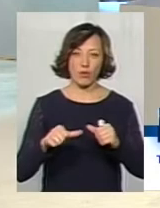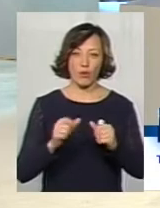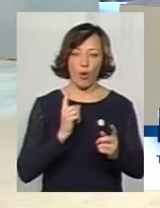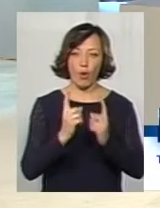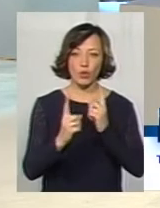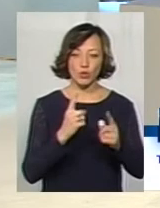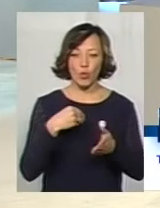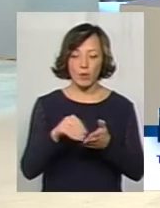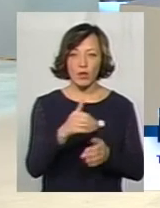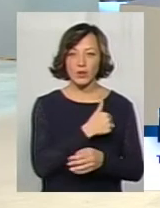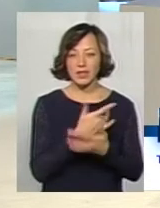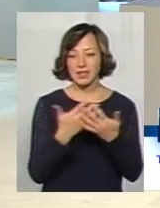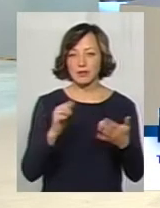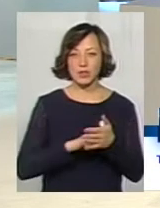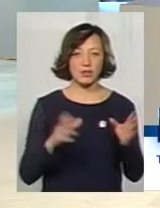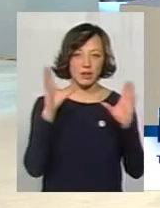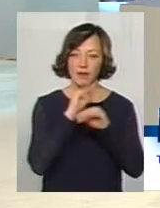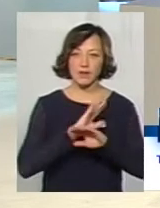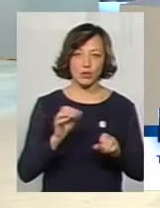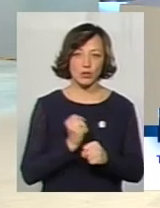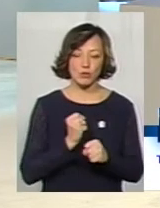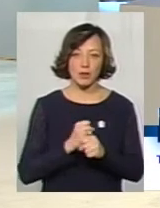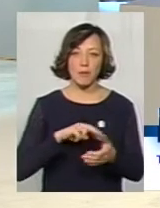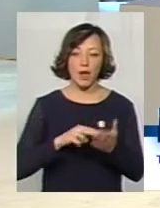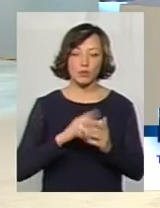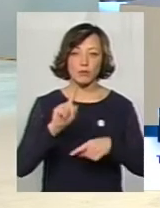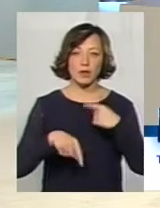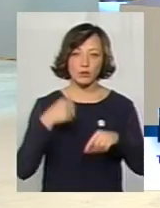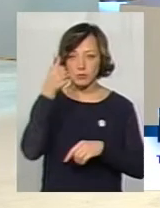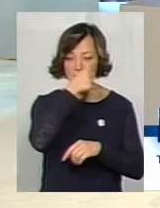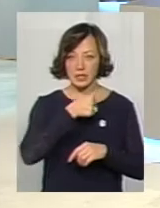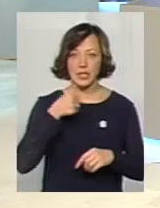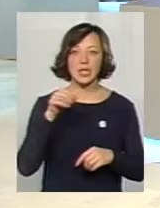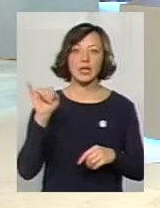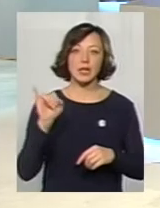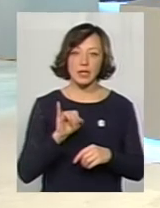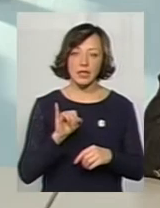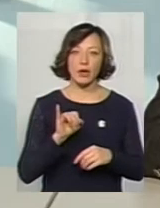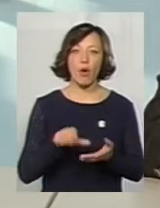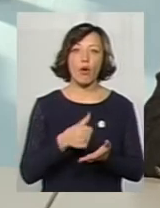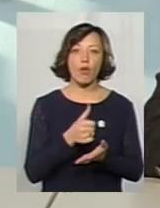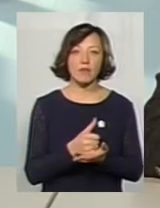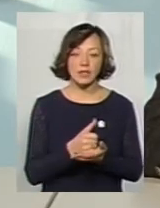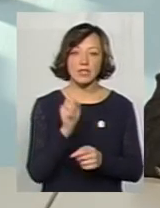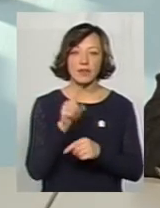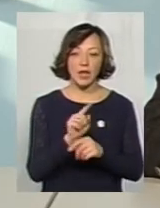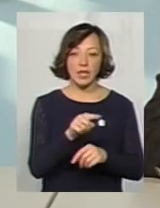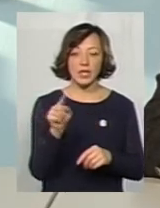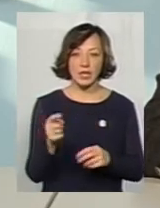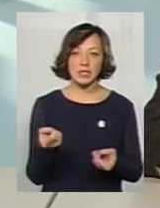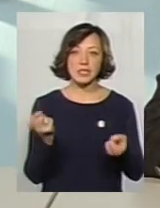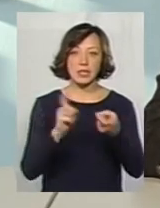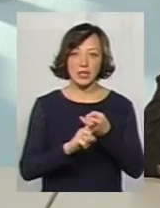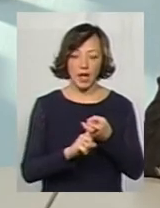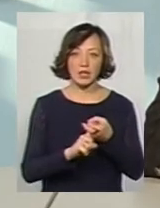але в силу різних причин нам це не вдалося зробити. Плануємо на наступний. Ну, і головне завдання їх буде з'єднати